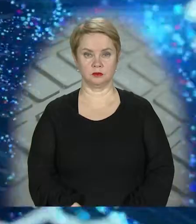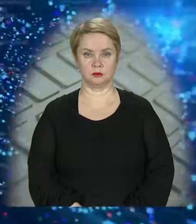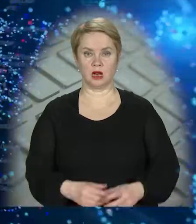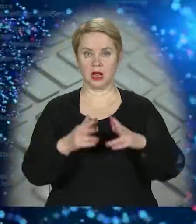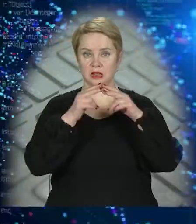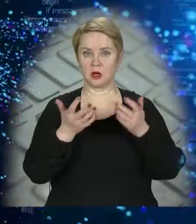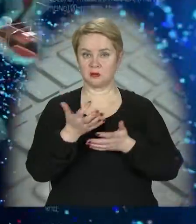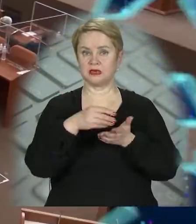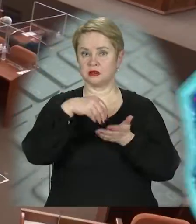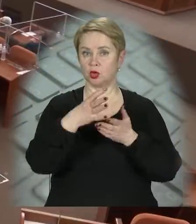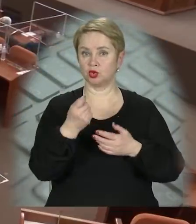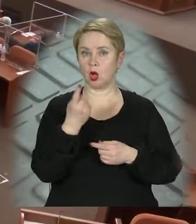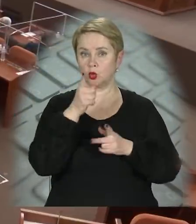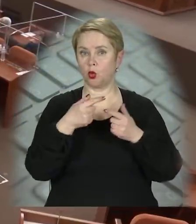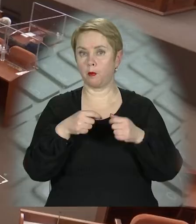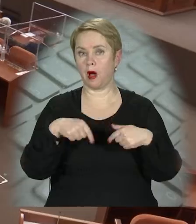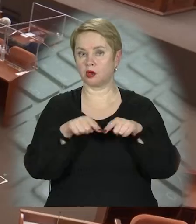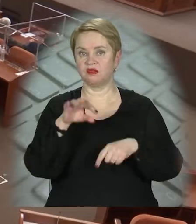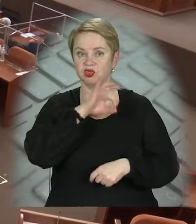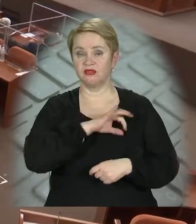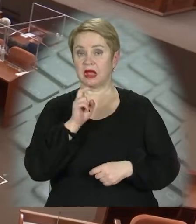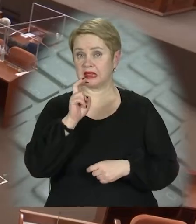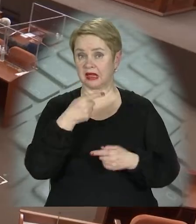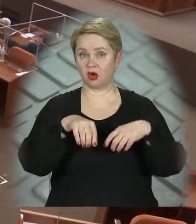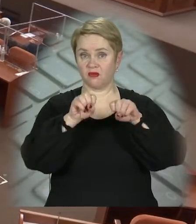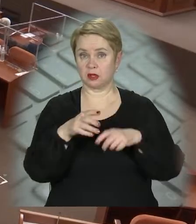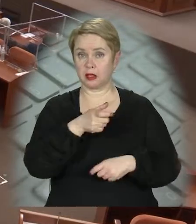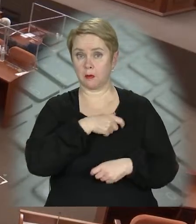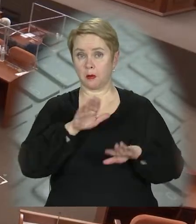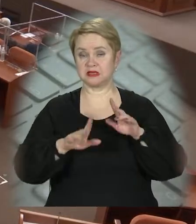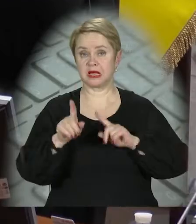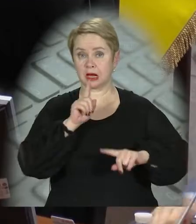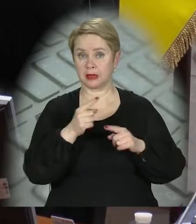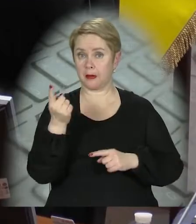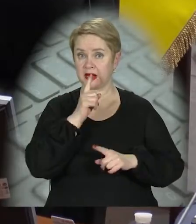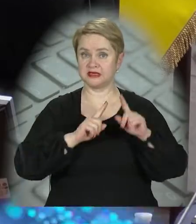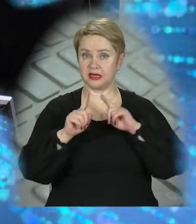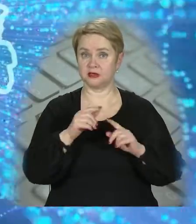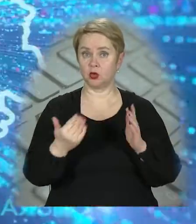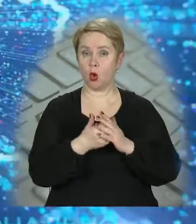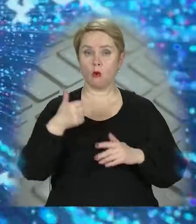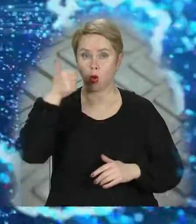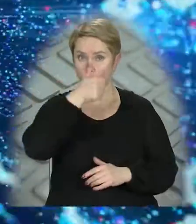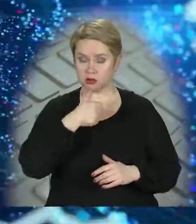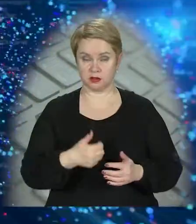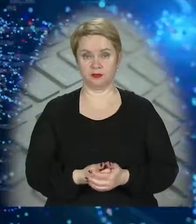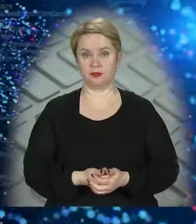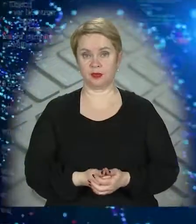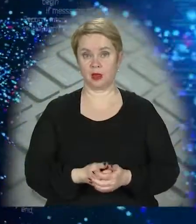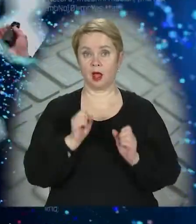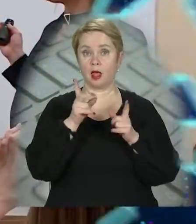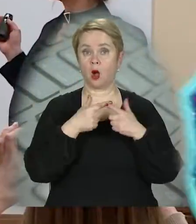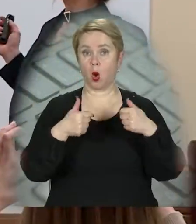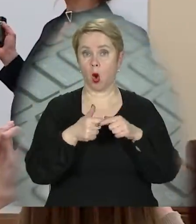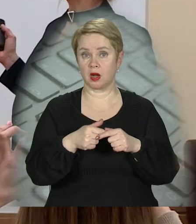Дніпро збирається закупити ще одну партію вживаних трамваїв. Таке вирішили депутати міськради на перші сесії у Новому році. Як